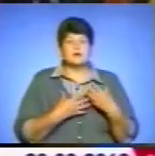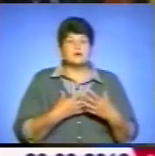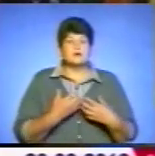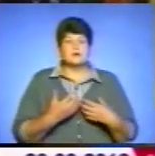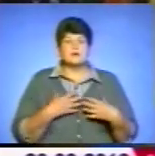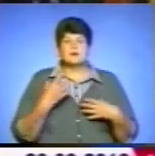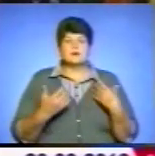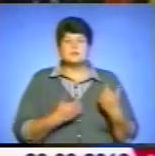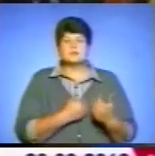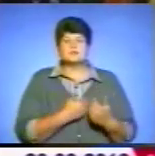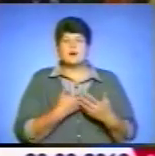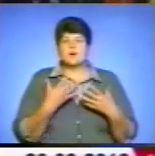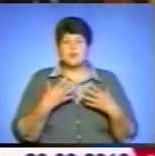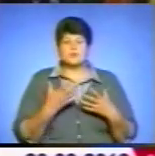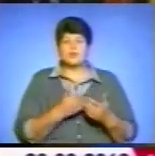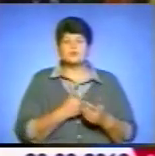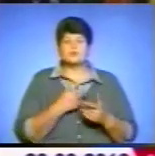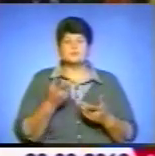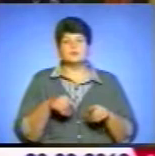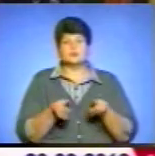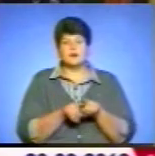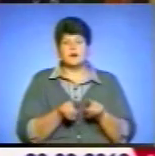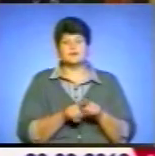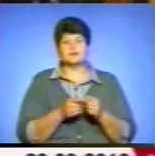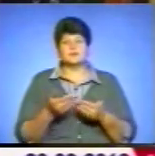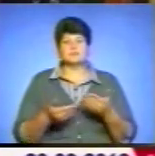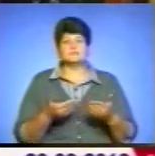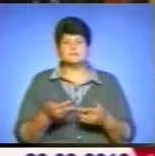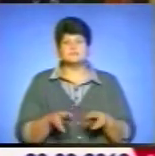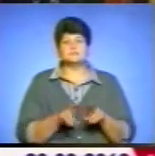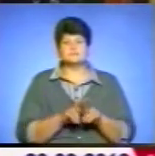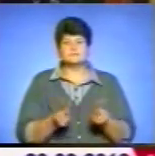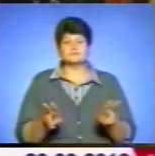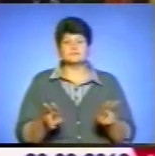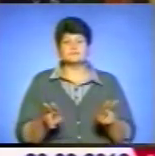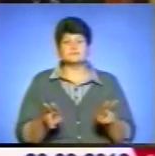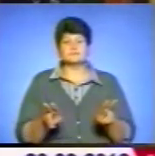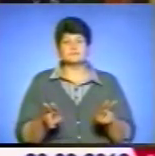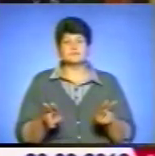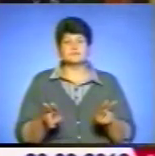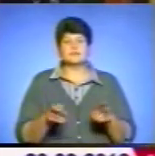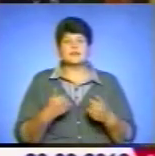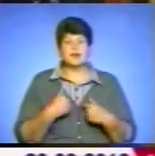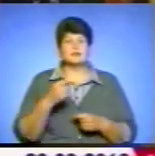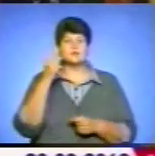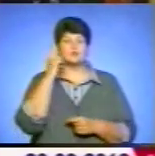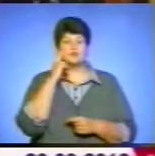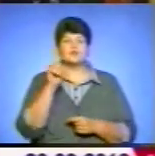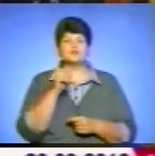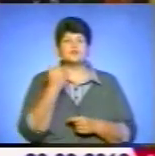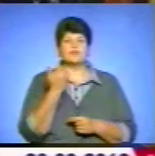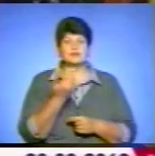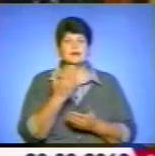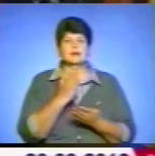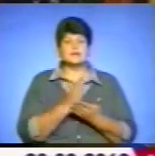хочу також йти по її стопам, як правильно. Я думаю, що вона є